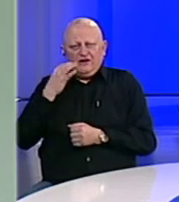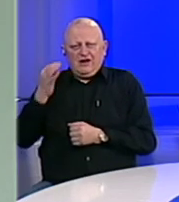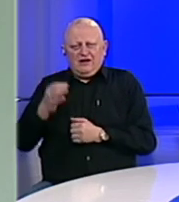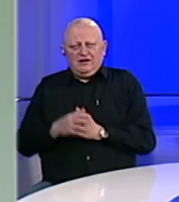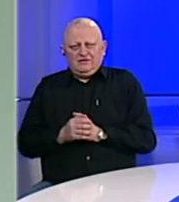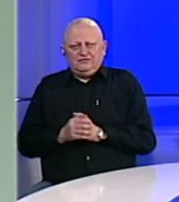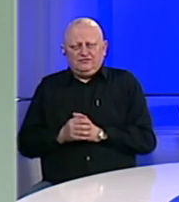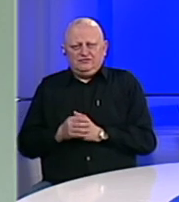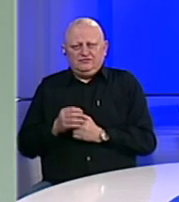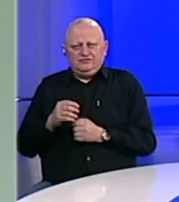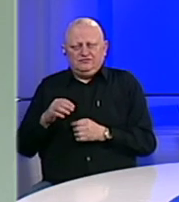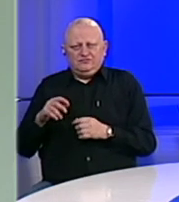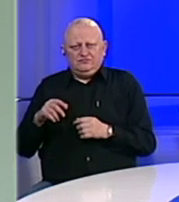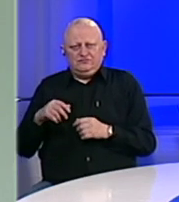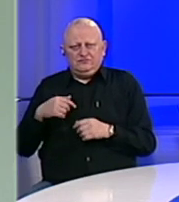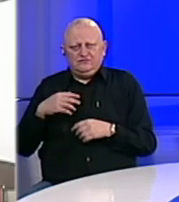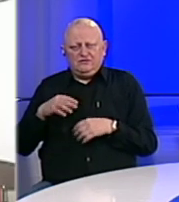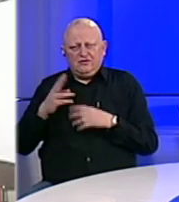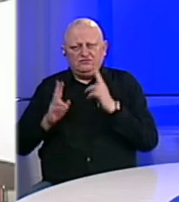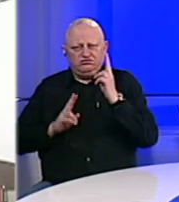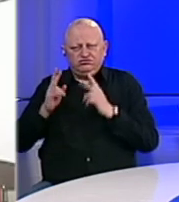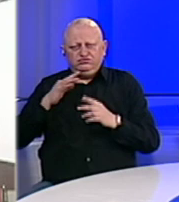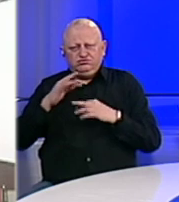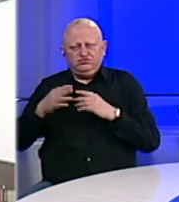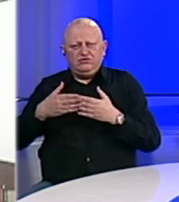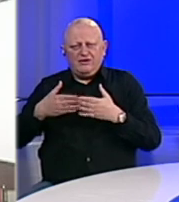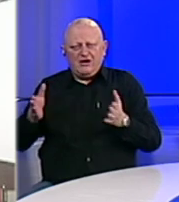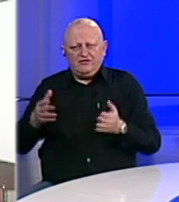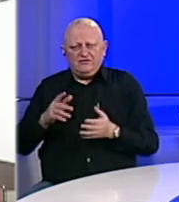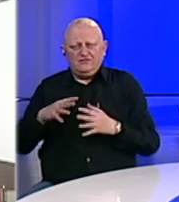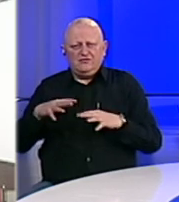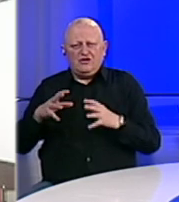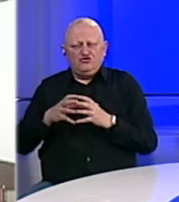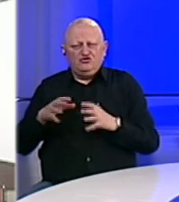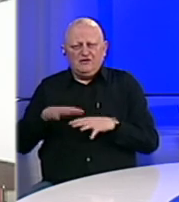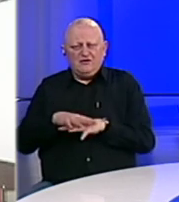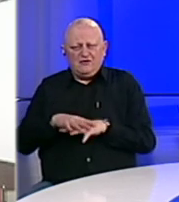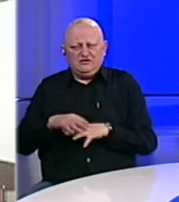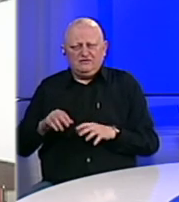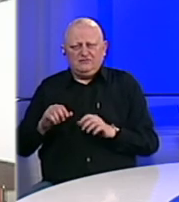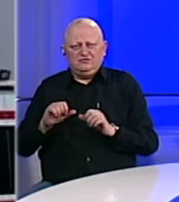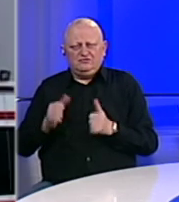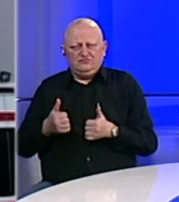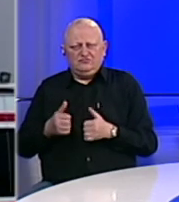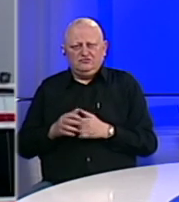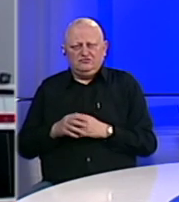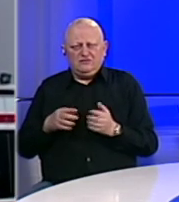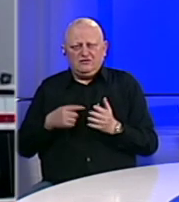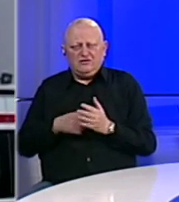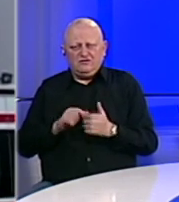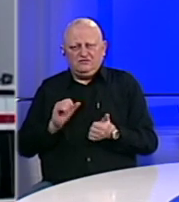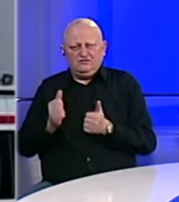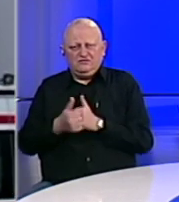razvijela se svojevrsna rasprava u javnosti i na društvenim mrežama da li je u cilju